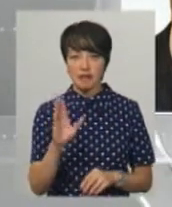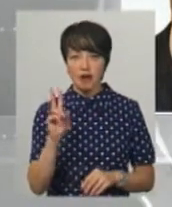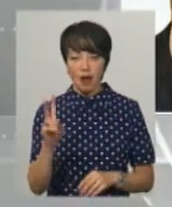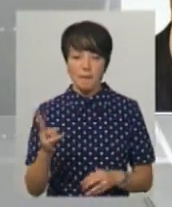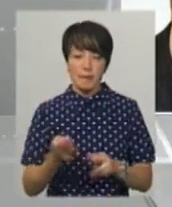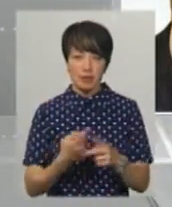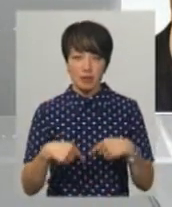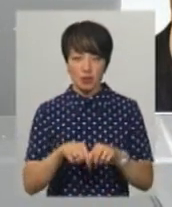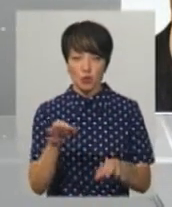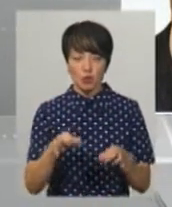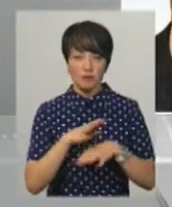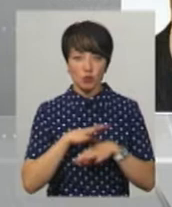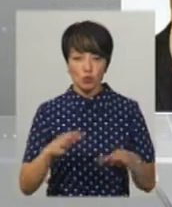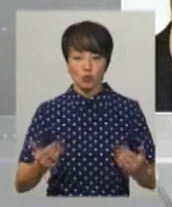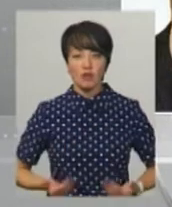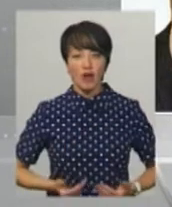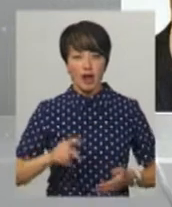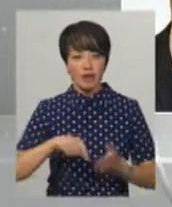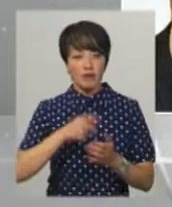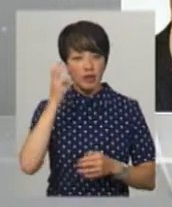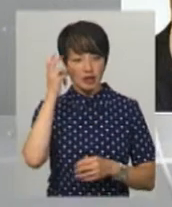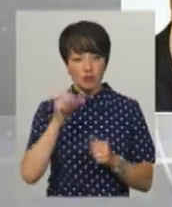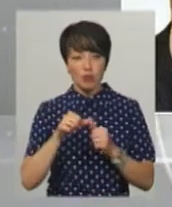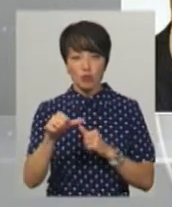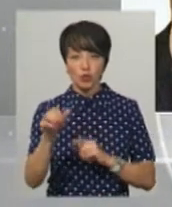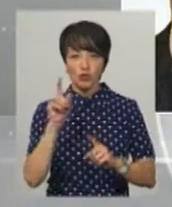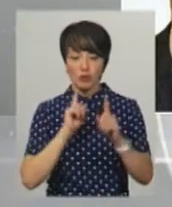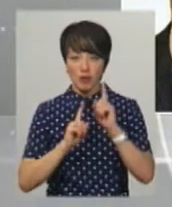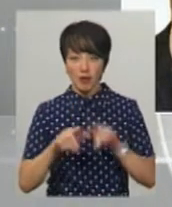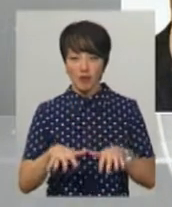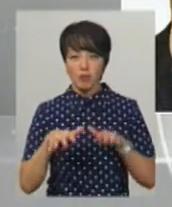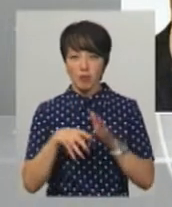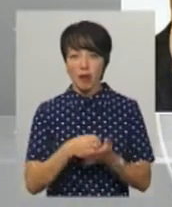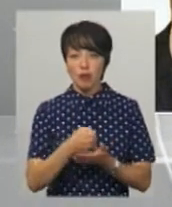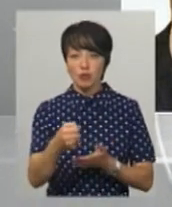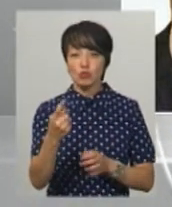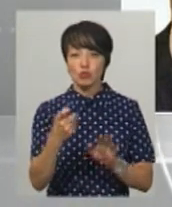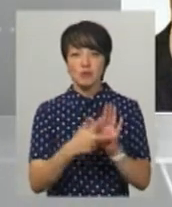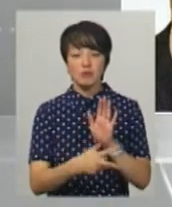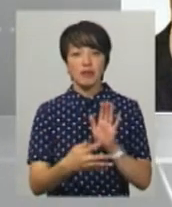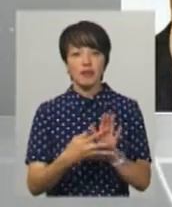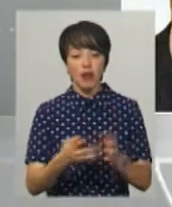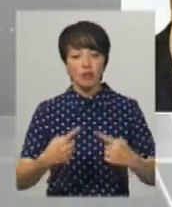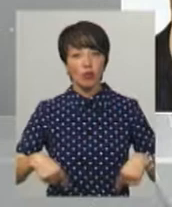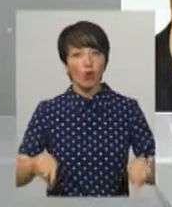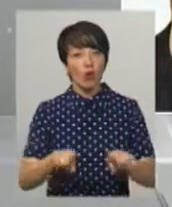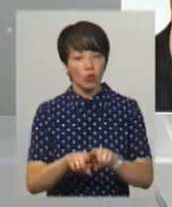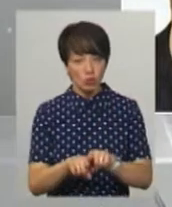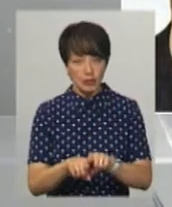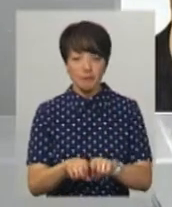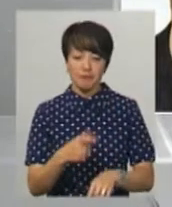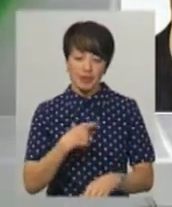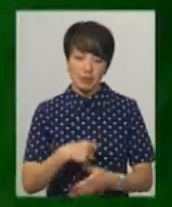безпартійний судимість відсутня, проживає у Києві. На позачергових парламентських виборах балотується у 189-му виборчому окрузі,